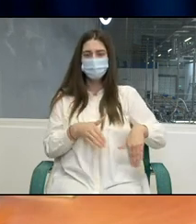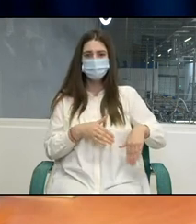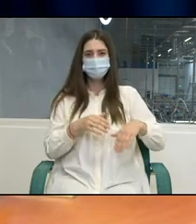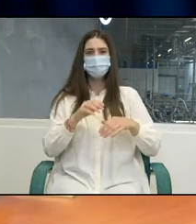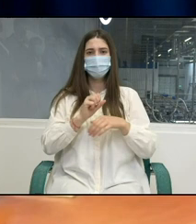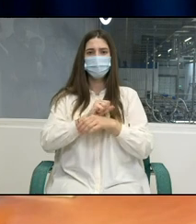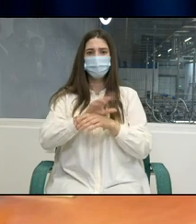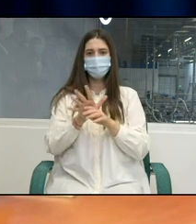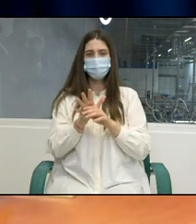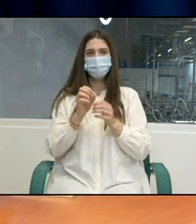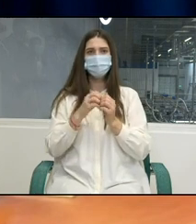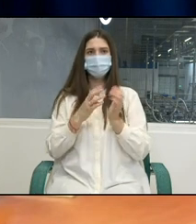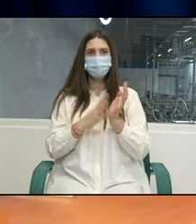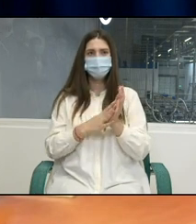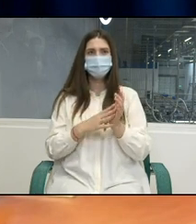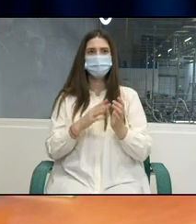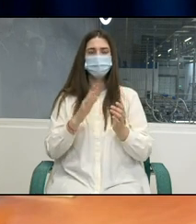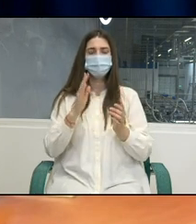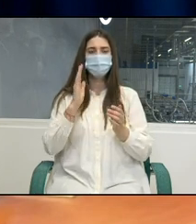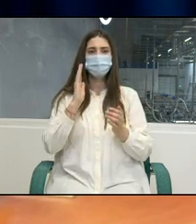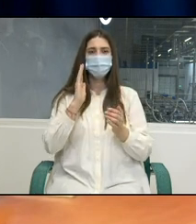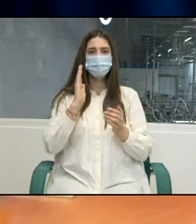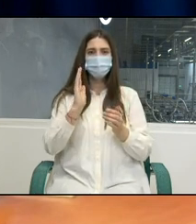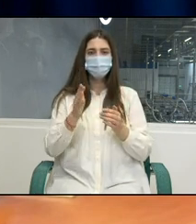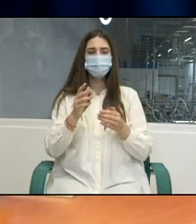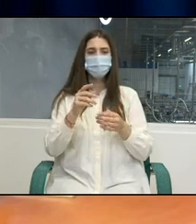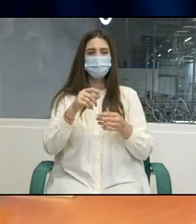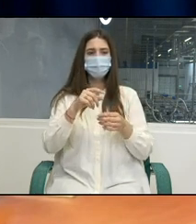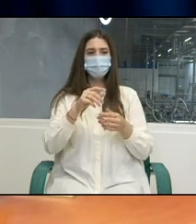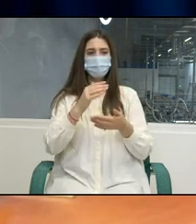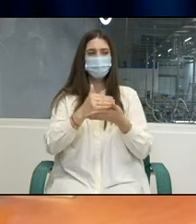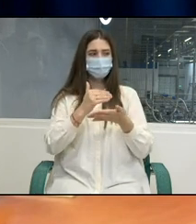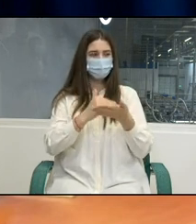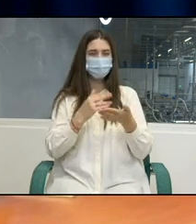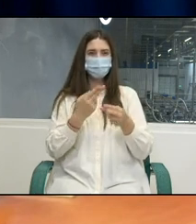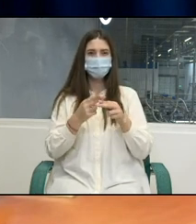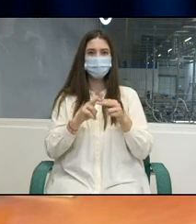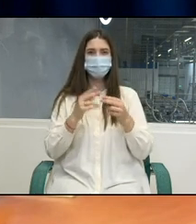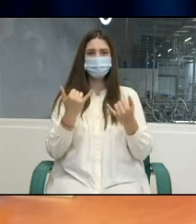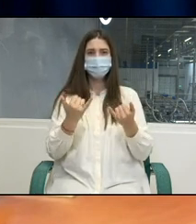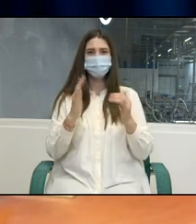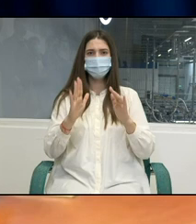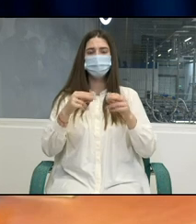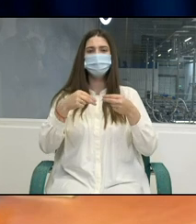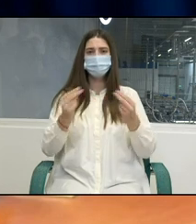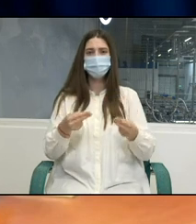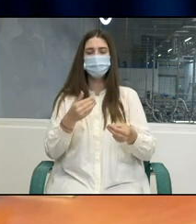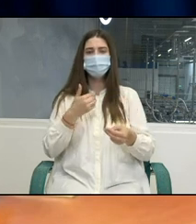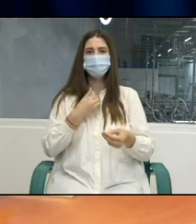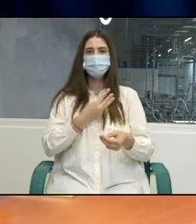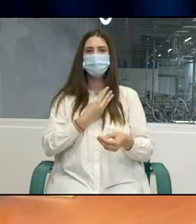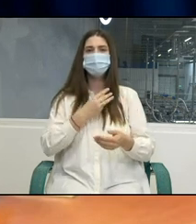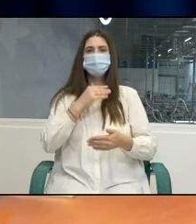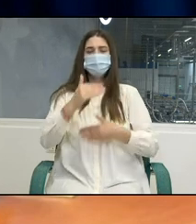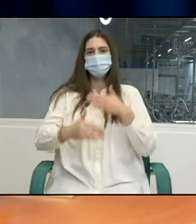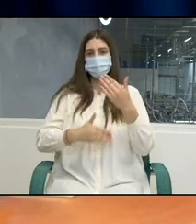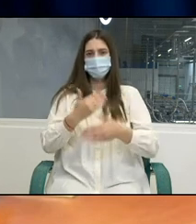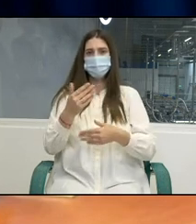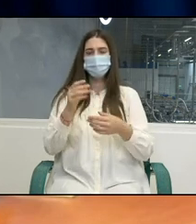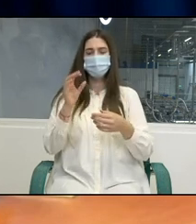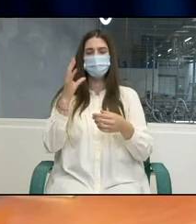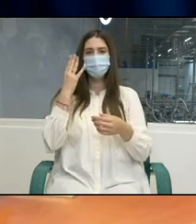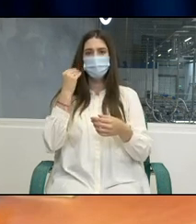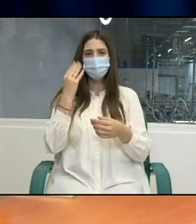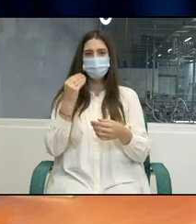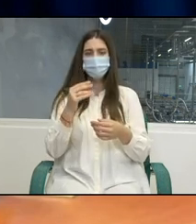program nou de țară privind muncă decentă ne va ajuta să modătătim viața și spațiul de muncă al oamenilor din Republica Moldova. Și în cele din urma aș vrea să mulțumesc și